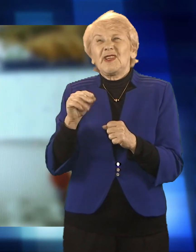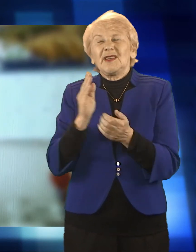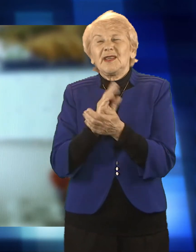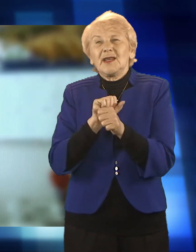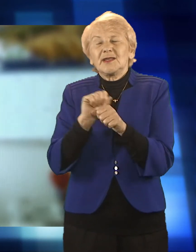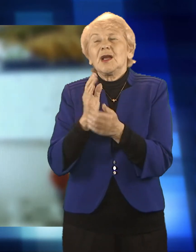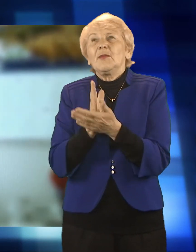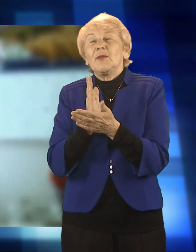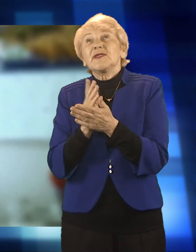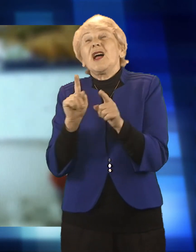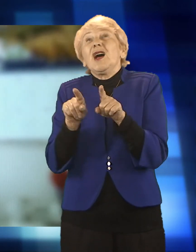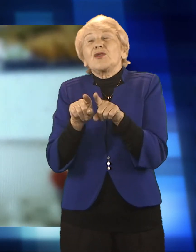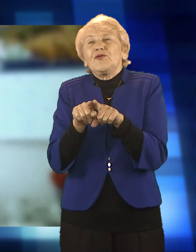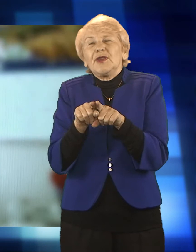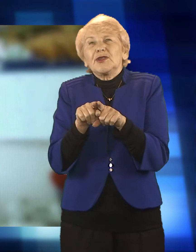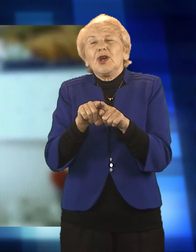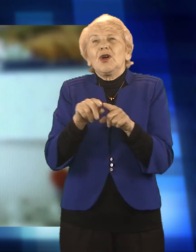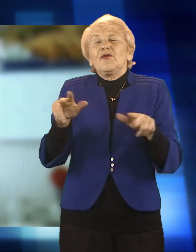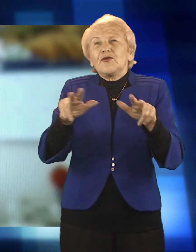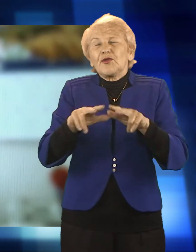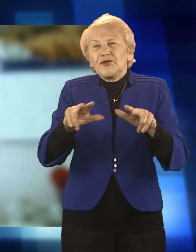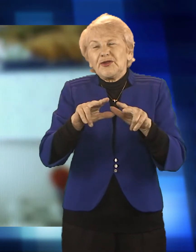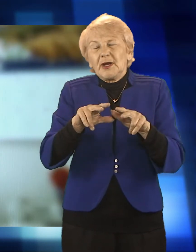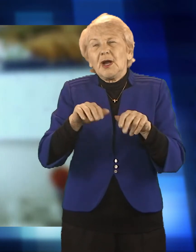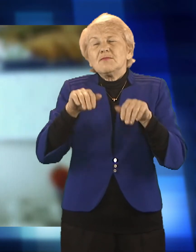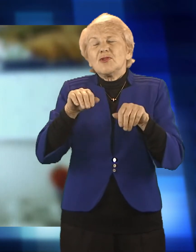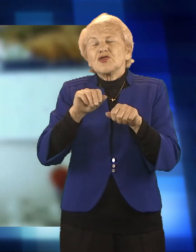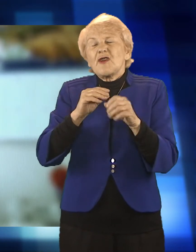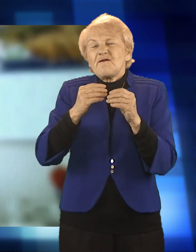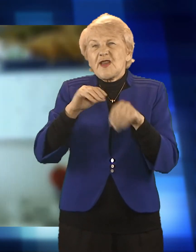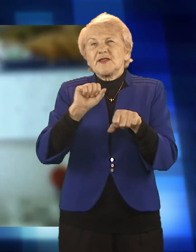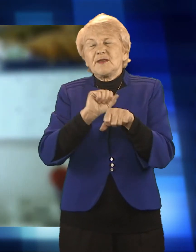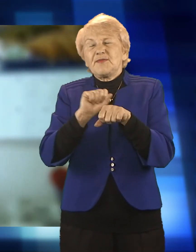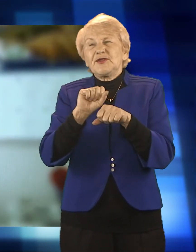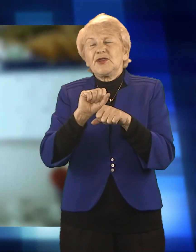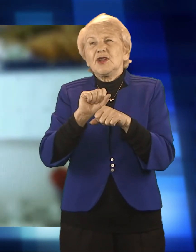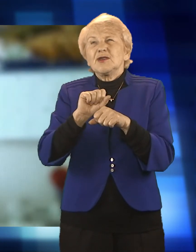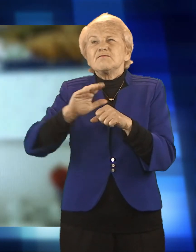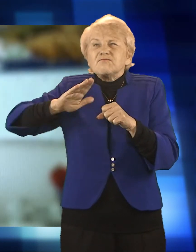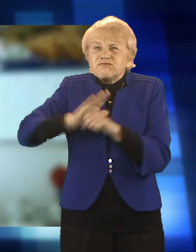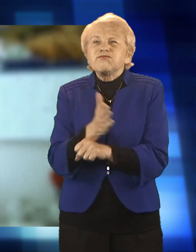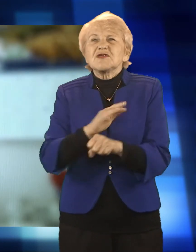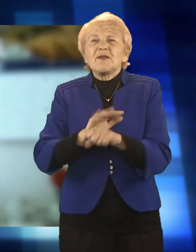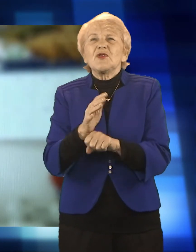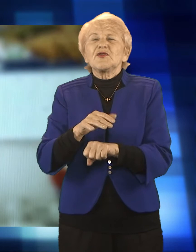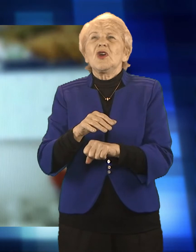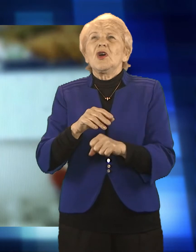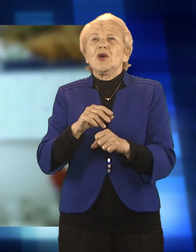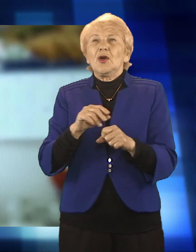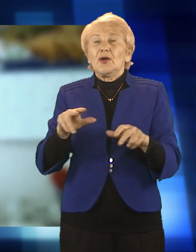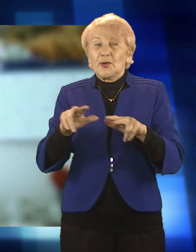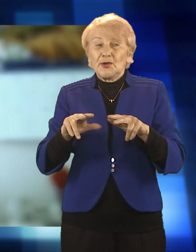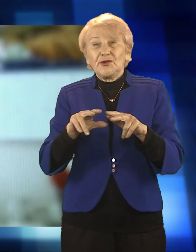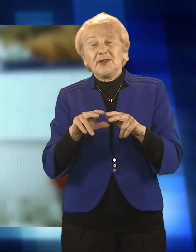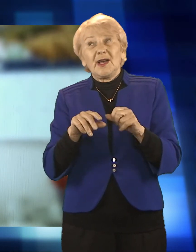na to, czy na przykład naszego sąsiada nie dzieje się coś złego, coś negatywnego, co może po prostu w przyszłości mieć jeszcze